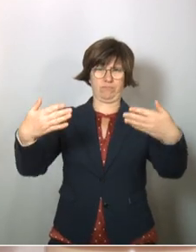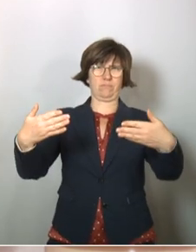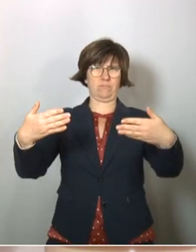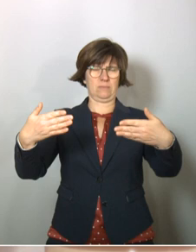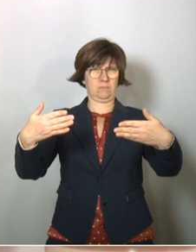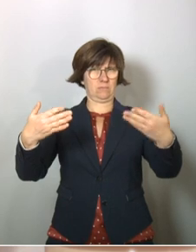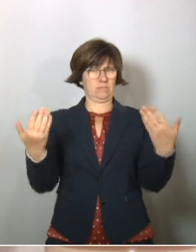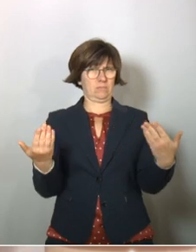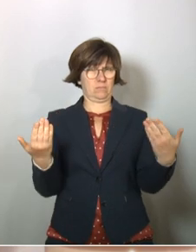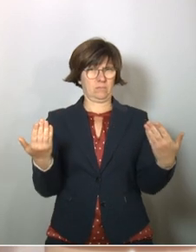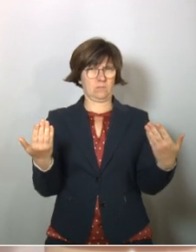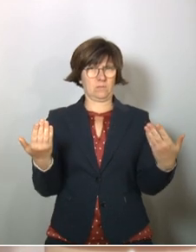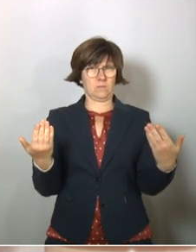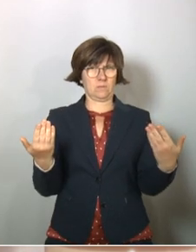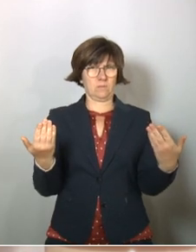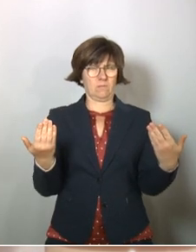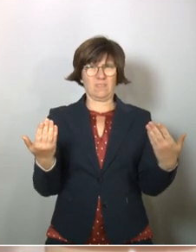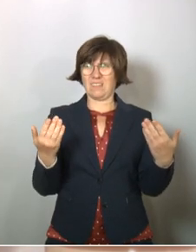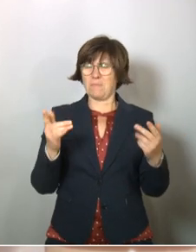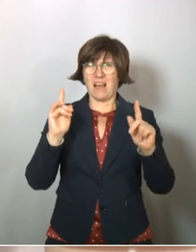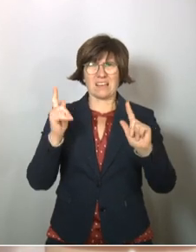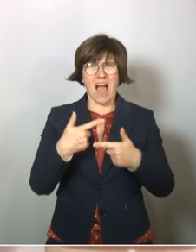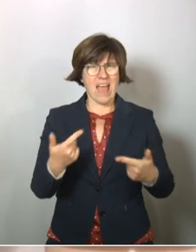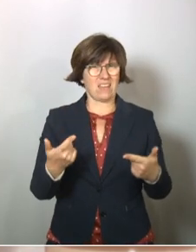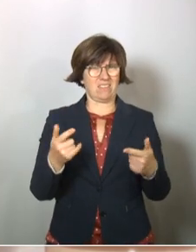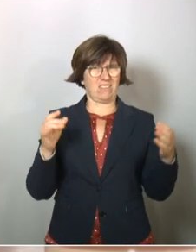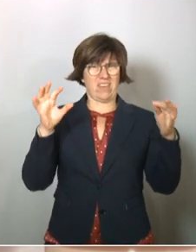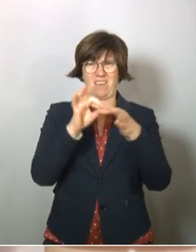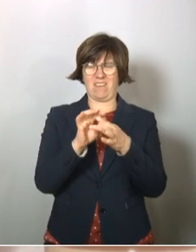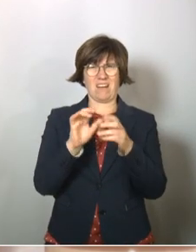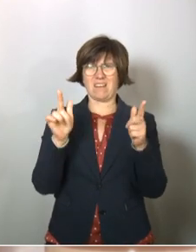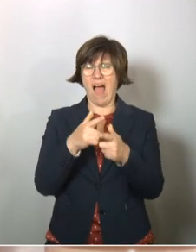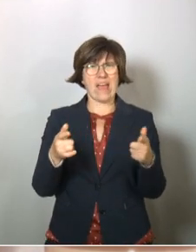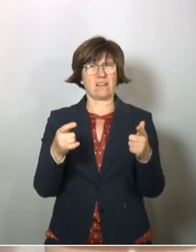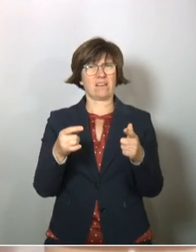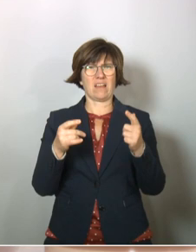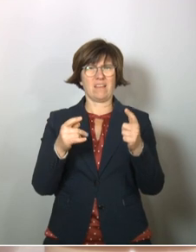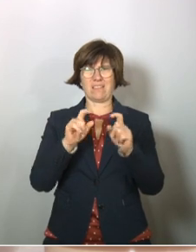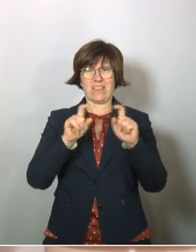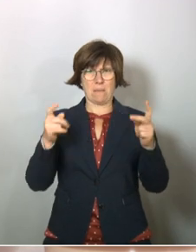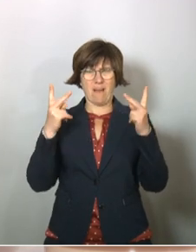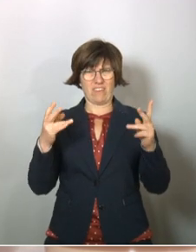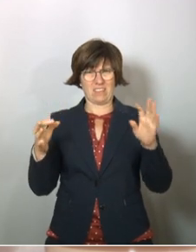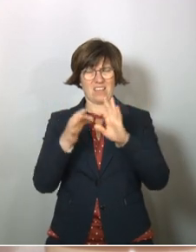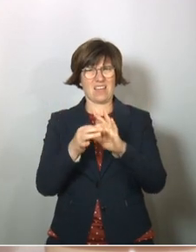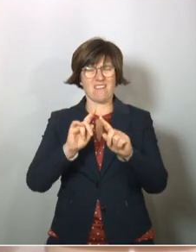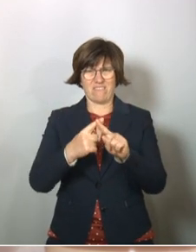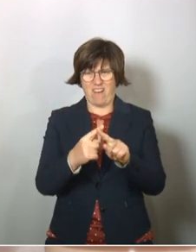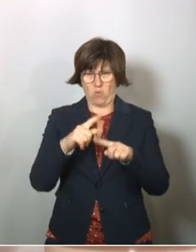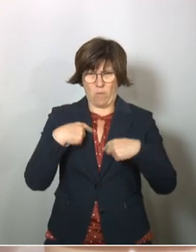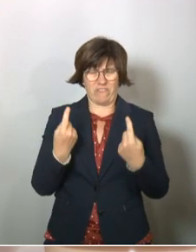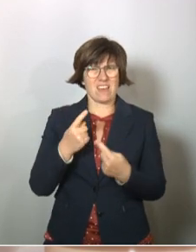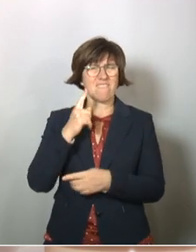Das alles ist ohne jede Relevanz, ohne jeden Belang, weil wir, wie gesagt,